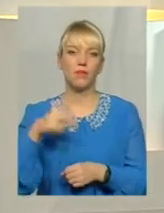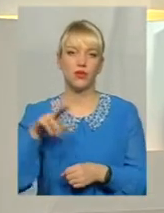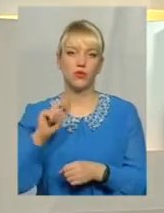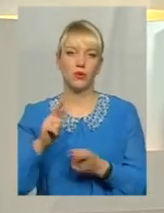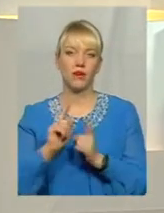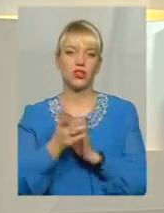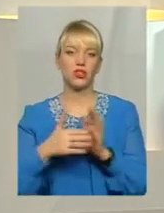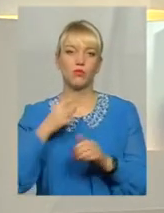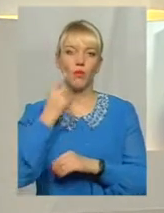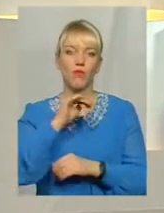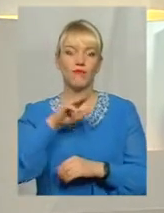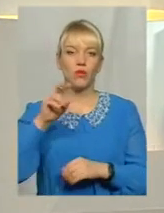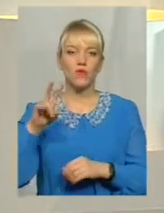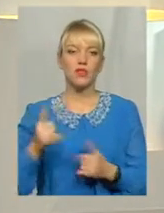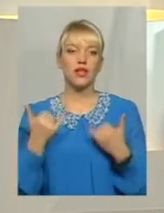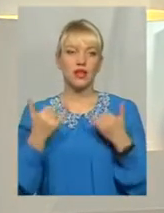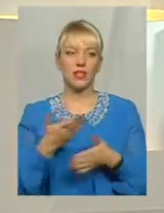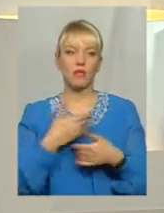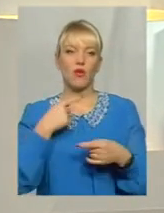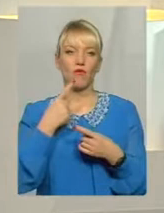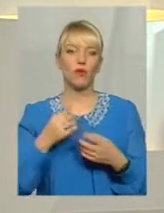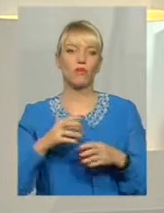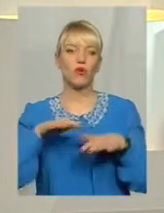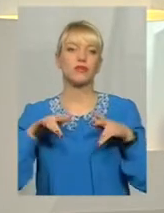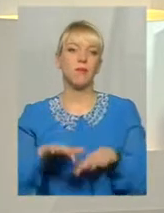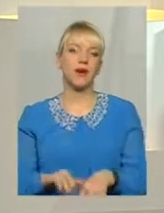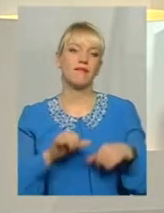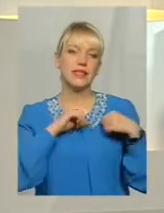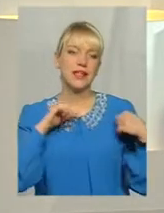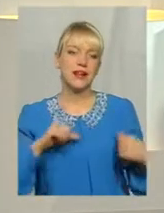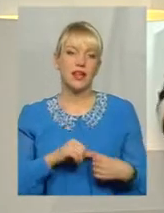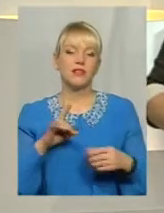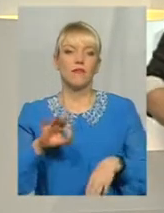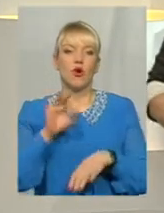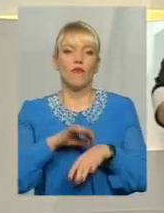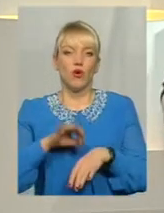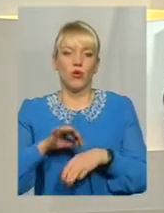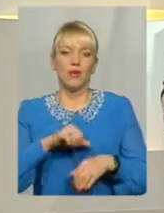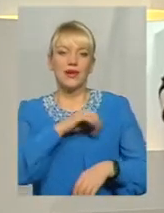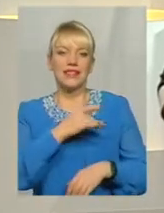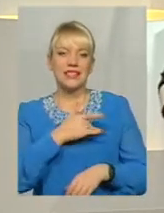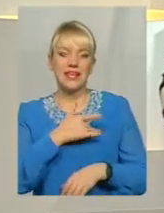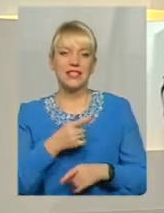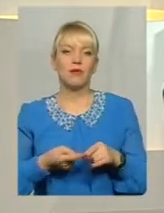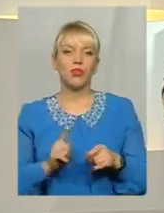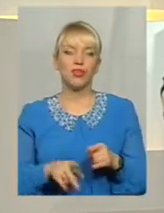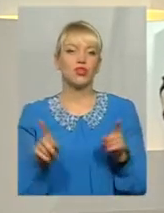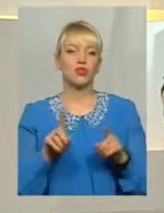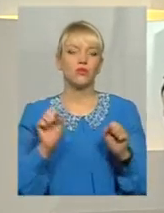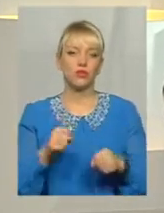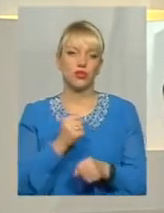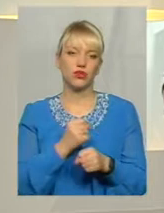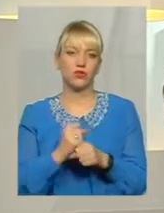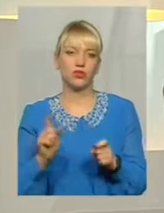Оксани Фіновської І нині в цей день ми говоримо про справи сердечні Власне, про хвороби серця та про те, що можна